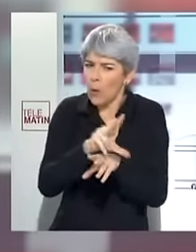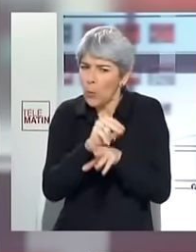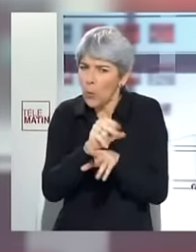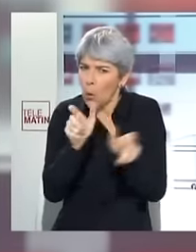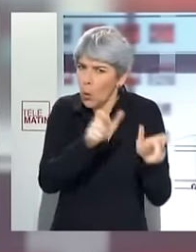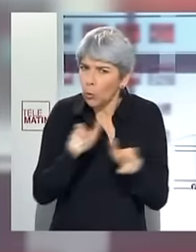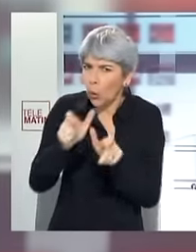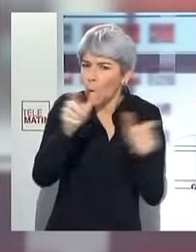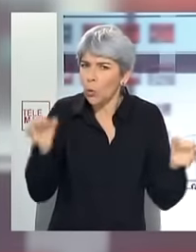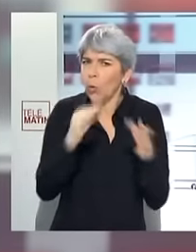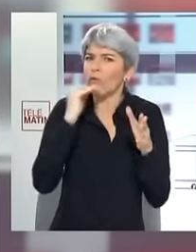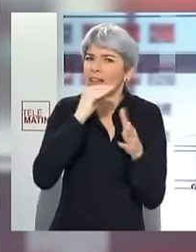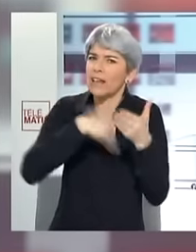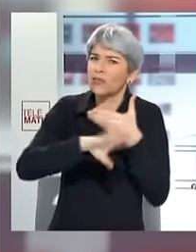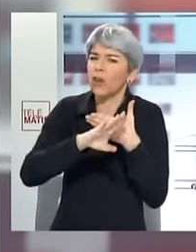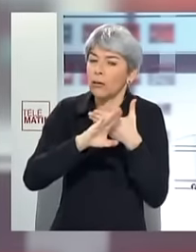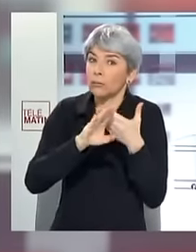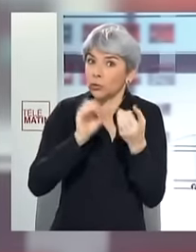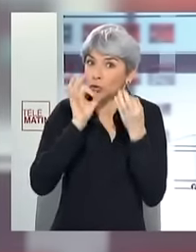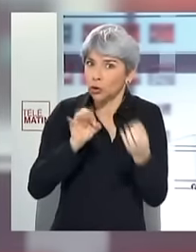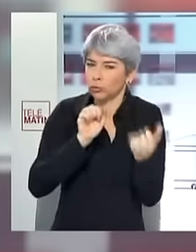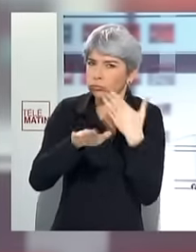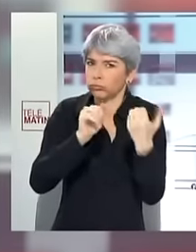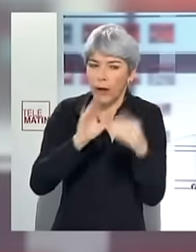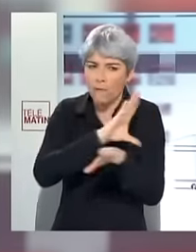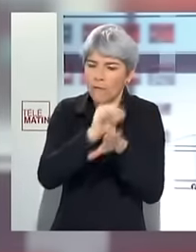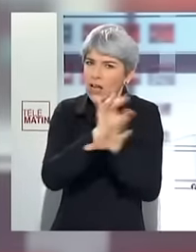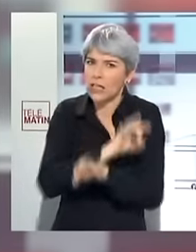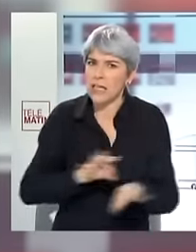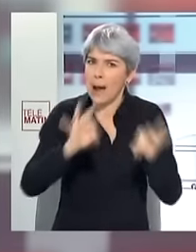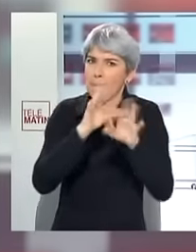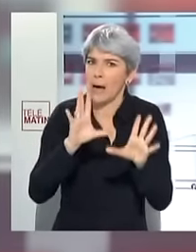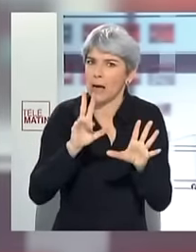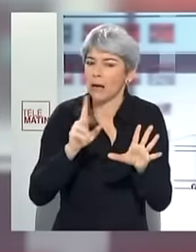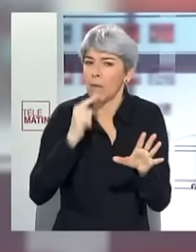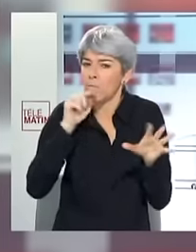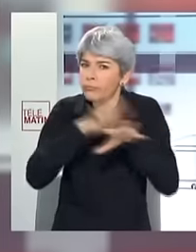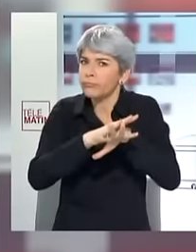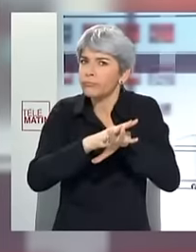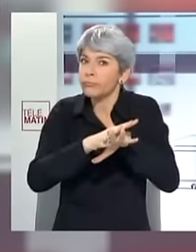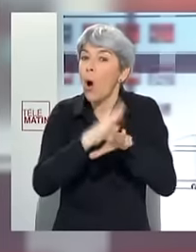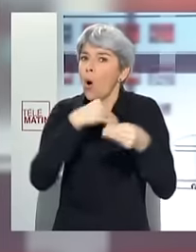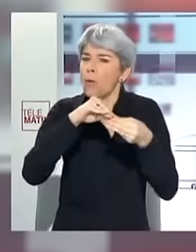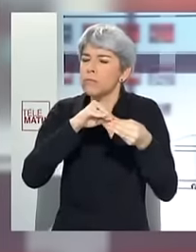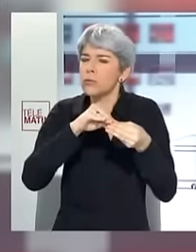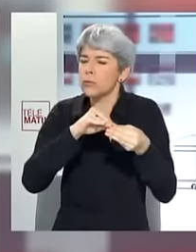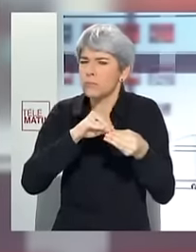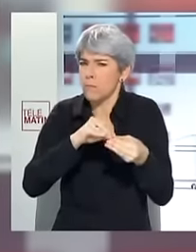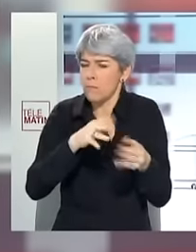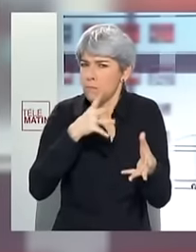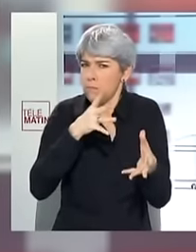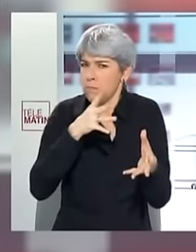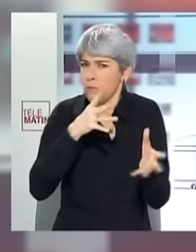contrôle les excès de vitesse au sein même de la circulation. Pas de flash, un dispositif presque invisible et surtout imparable.